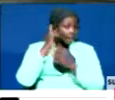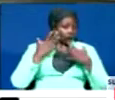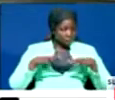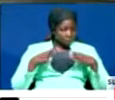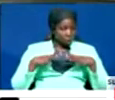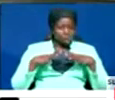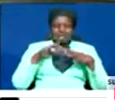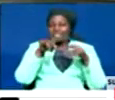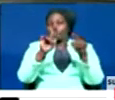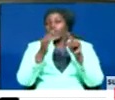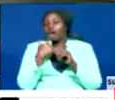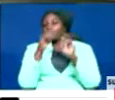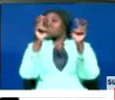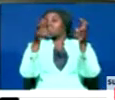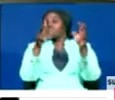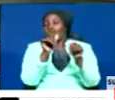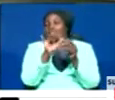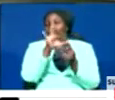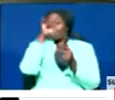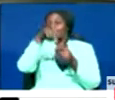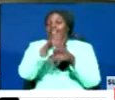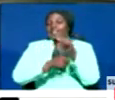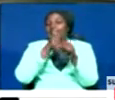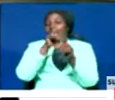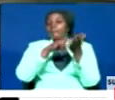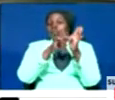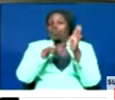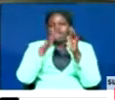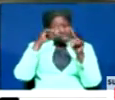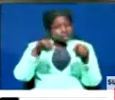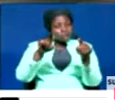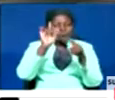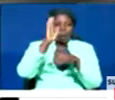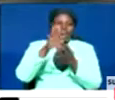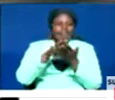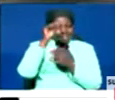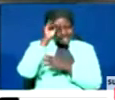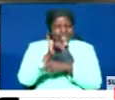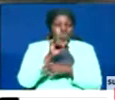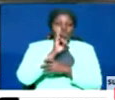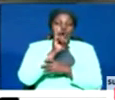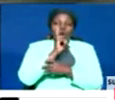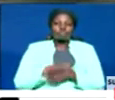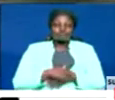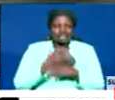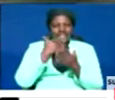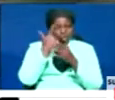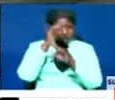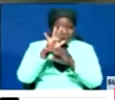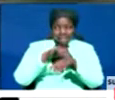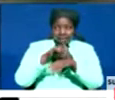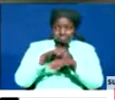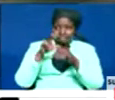mada ipi ambao wameichagua mwaka huu ni inamanisha nini kwao Hapo kishutakotu kijifunza hayo, santi sana kwa mda wako Na mbila shaka mtazamaji